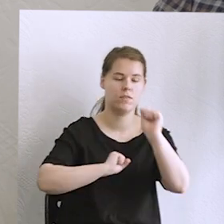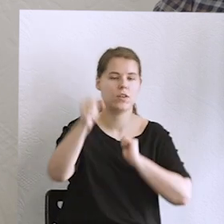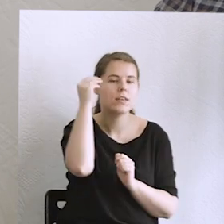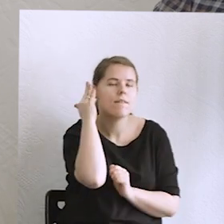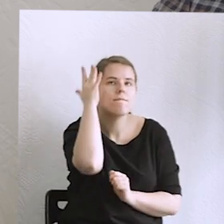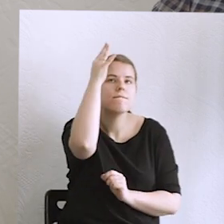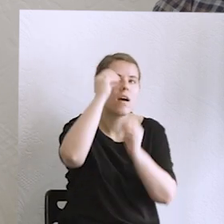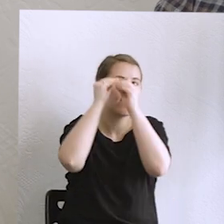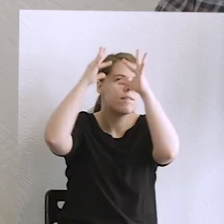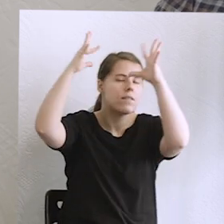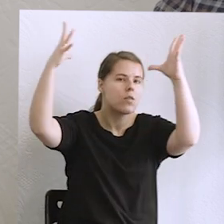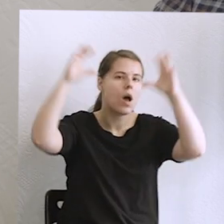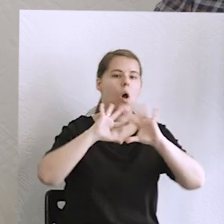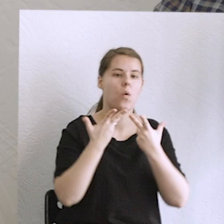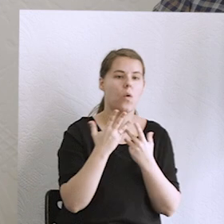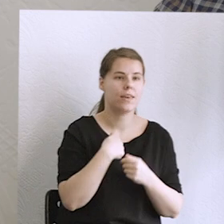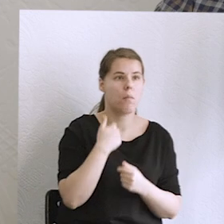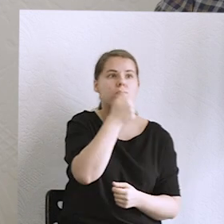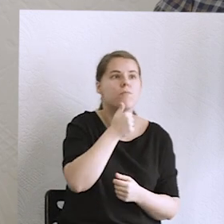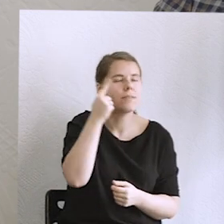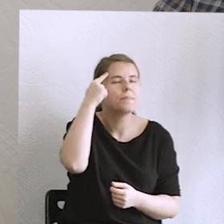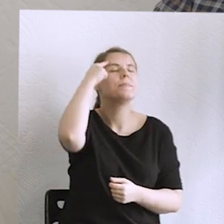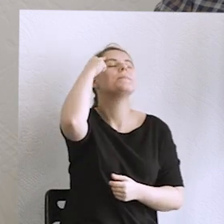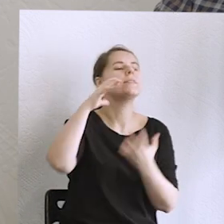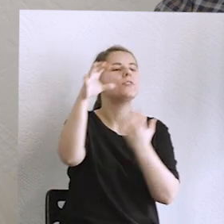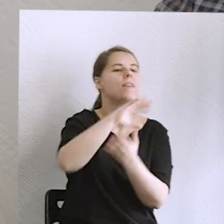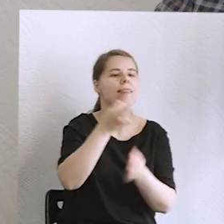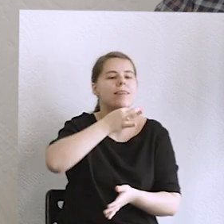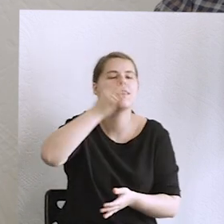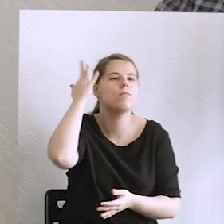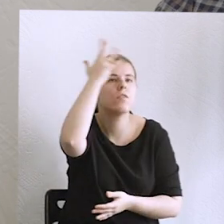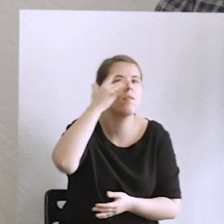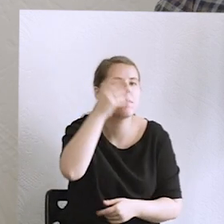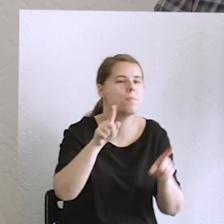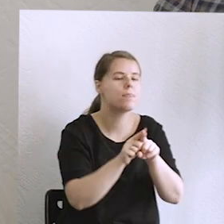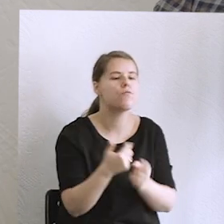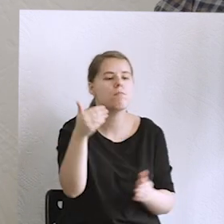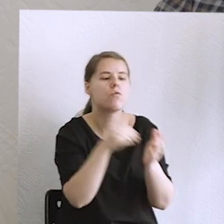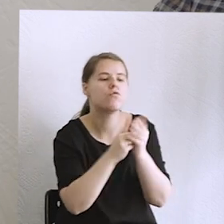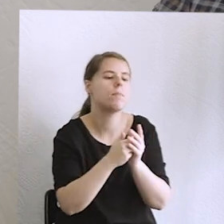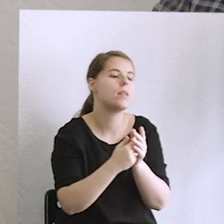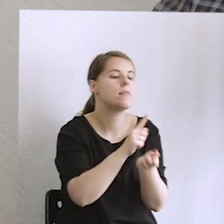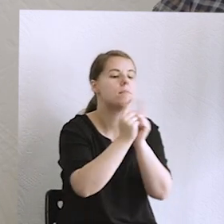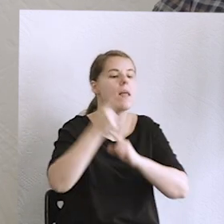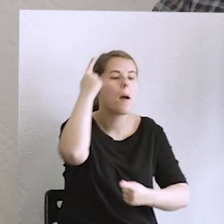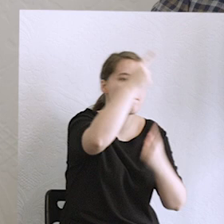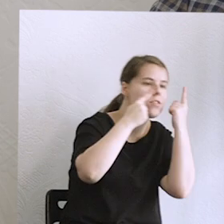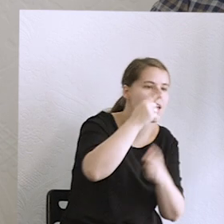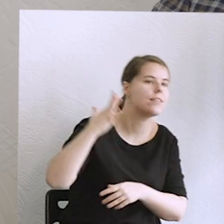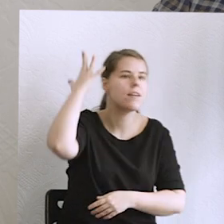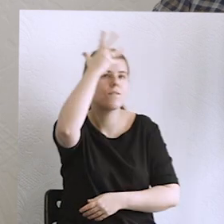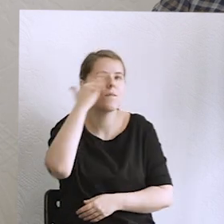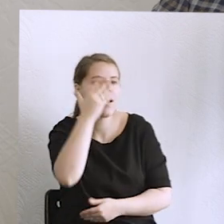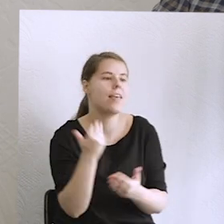rysowaniem w umyśle wizji lepszego świata. Potrzebujemy zmiany myślenia i pobudzenia wyobraźni po to, aby przekroczyć